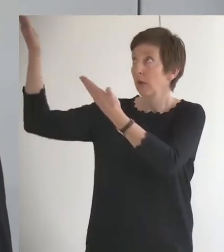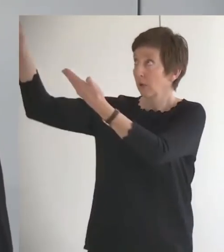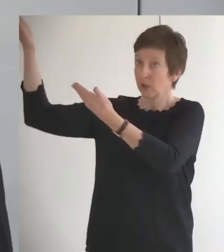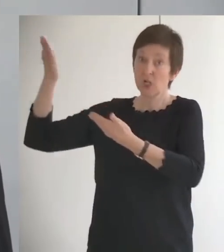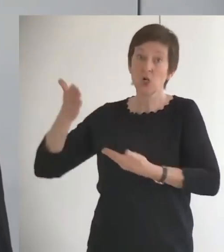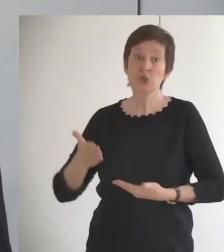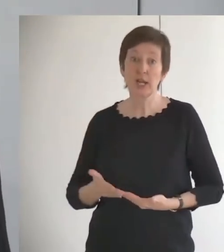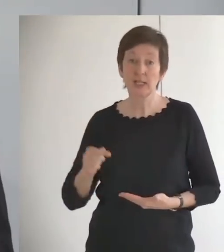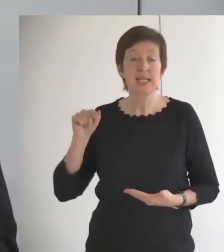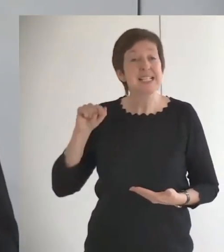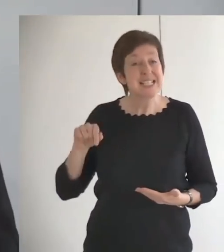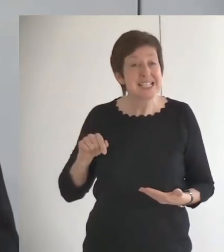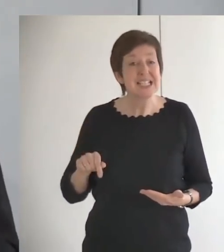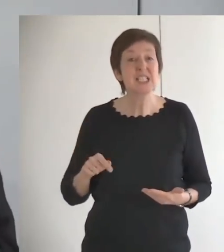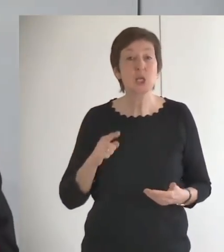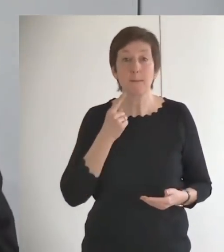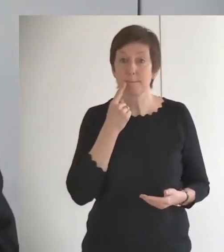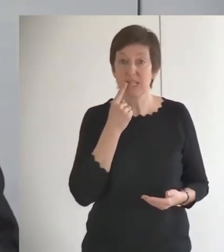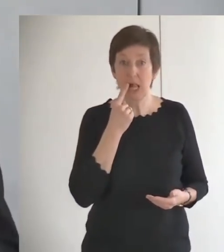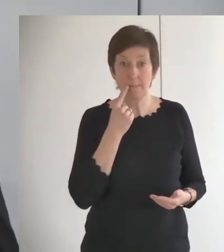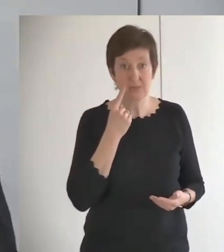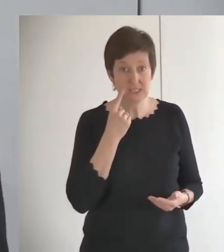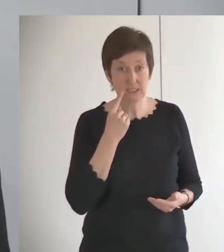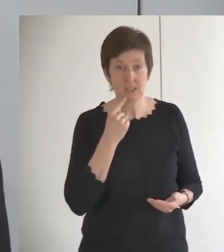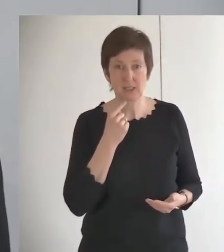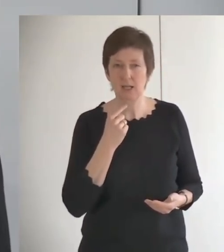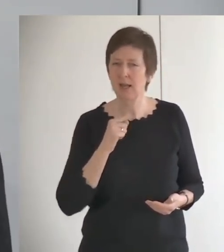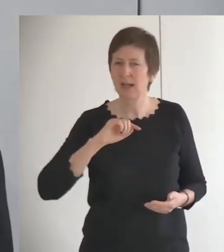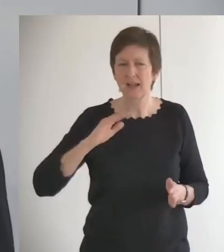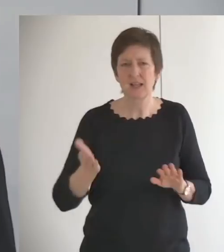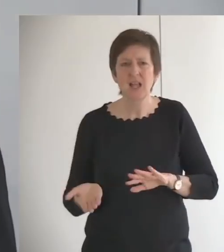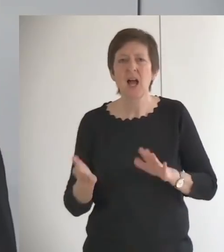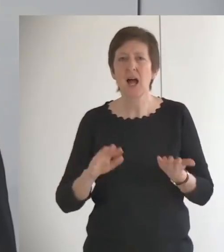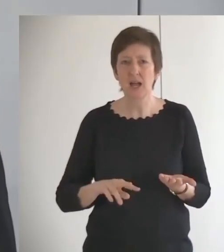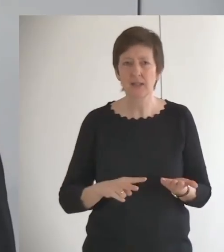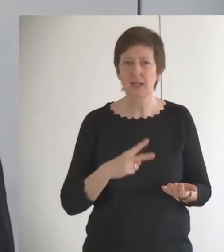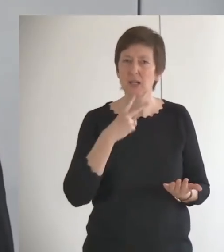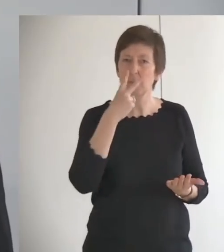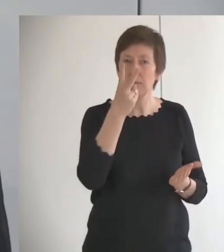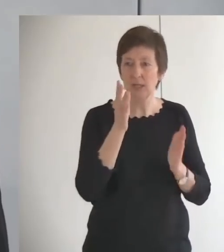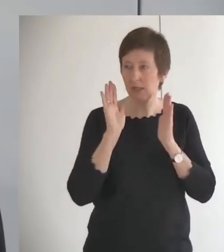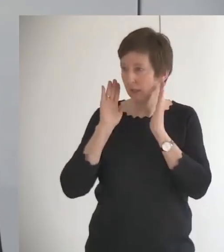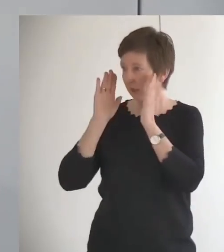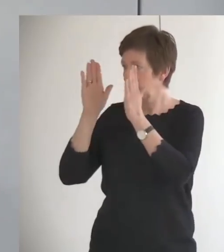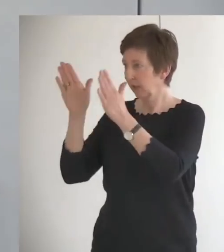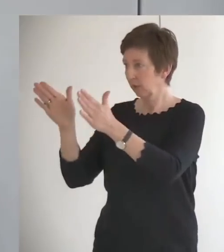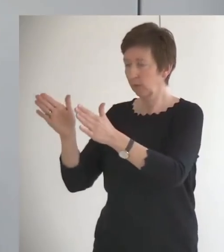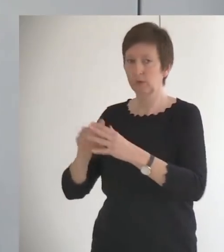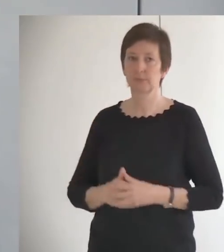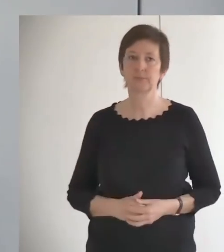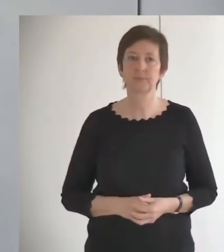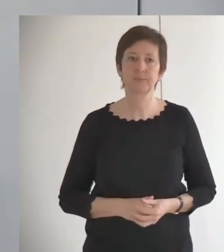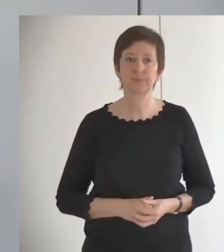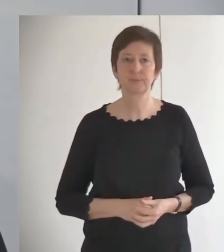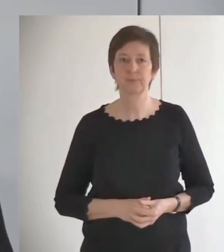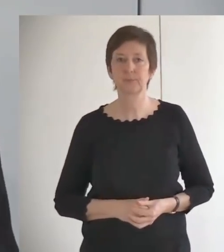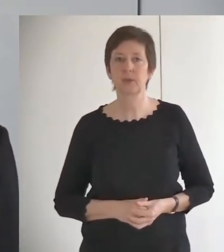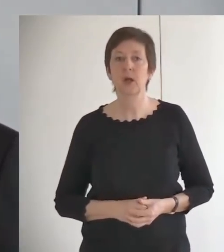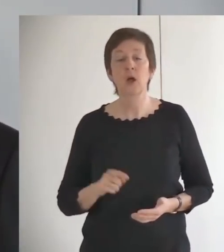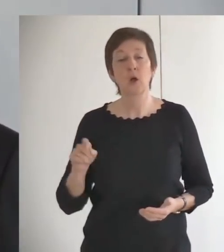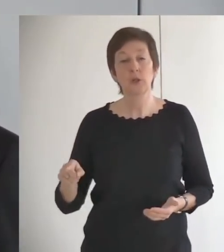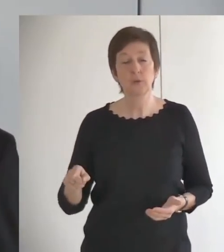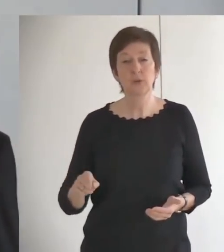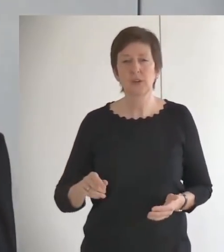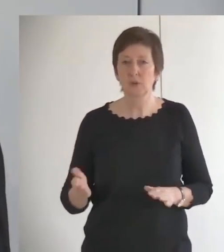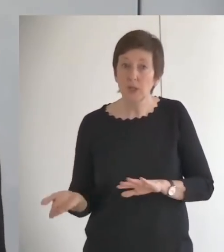diesem Psalmisten einen anderen Blick. Die Blickrichtung, die wird eine andere. Und die wird dadurch